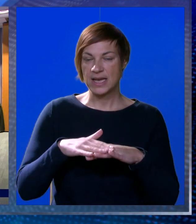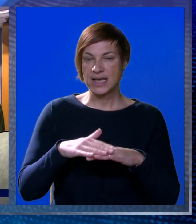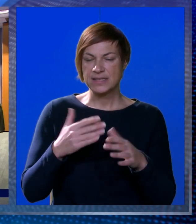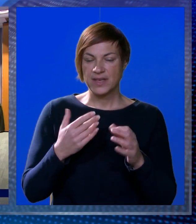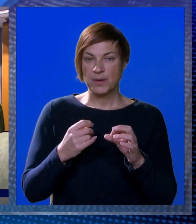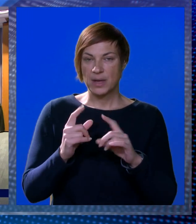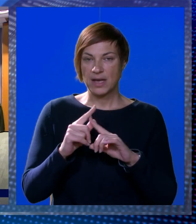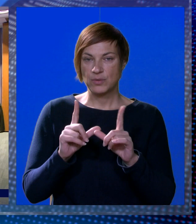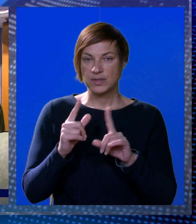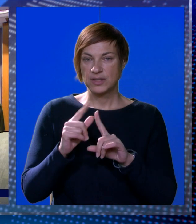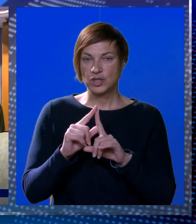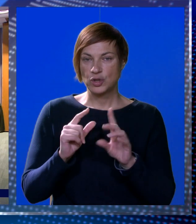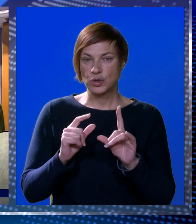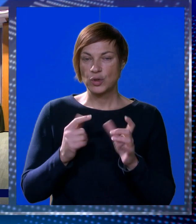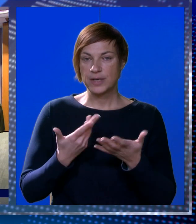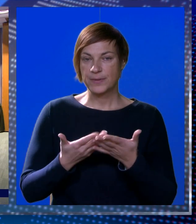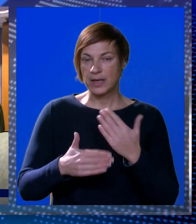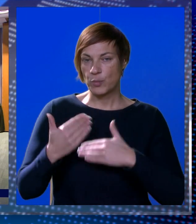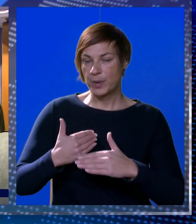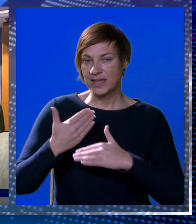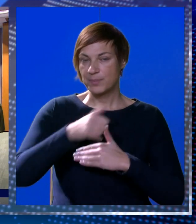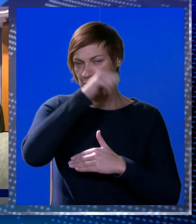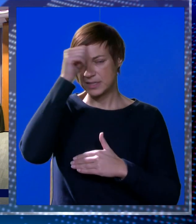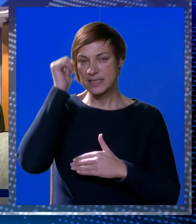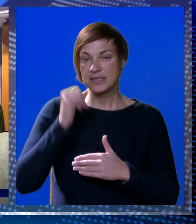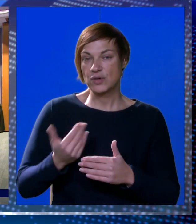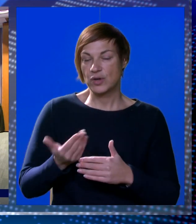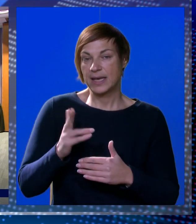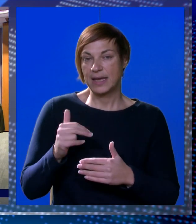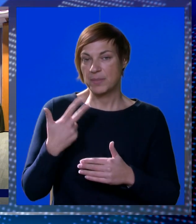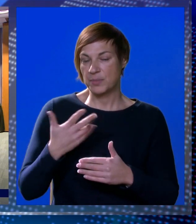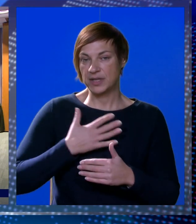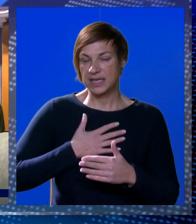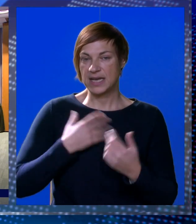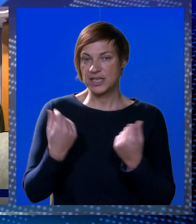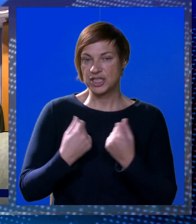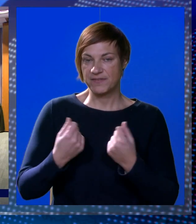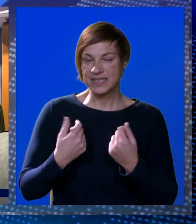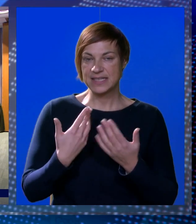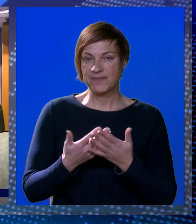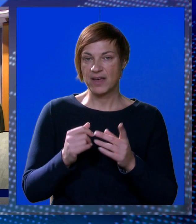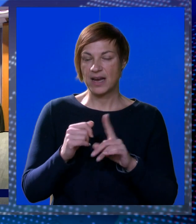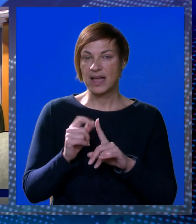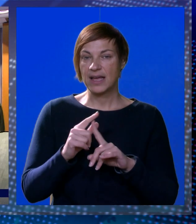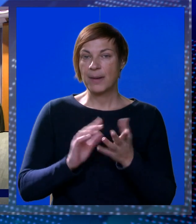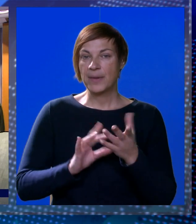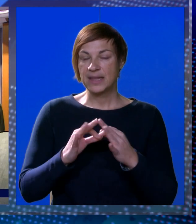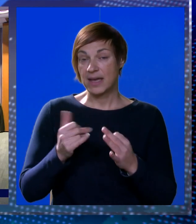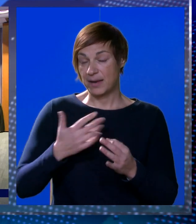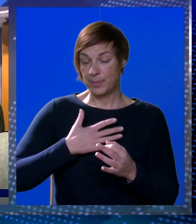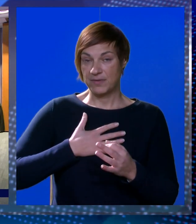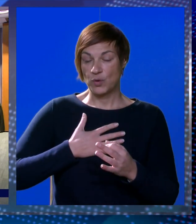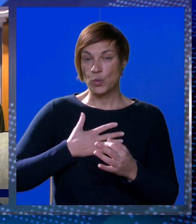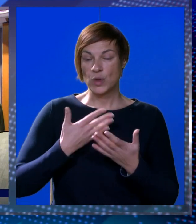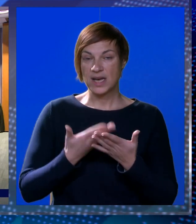razvijamo outdoor. Tako da nudimo i u pred i po sezoni imamo i tri naša festivala, festival kapetana je prvo